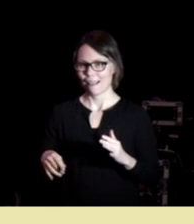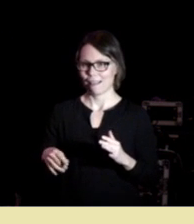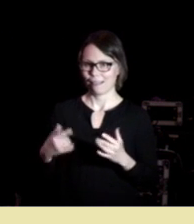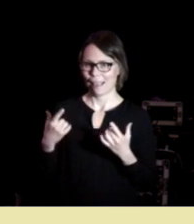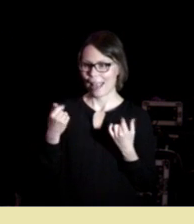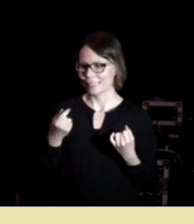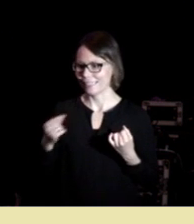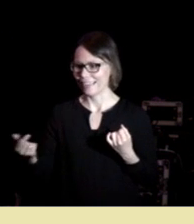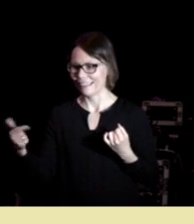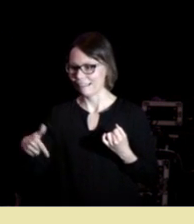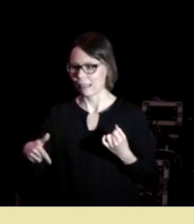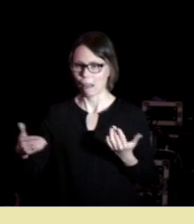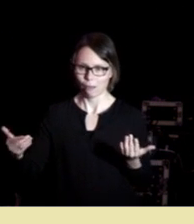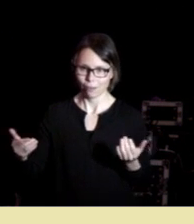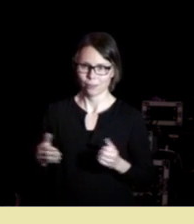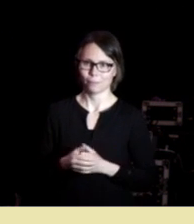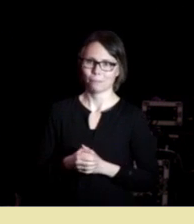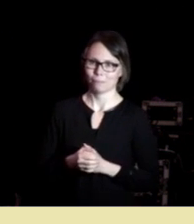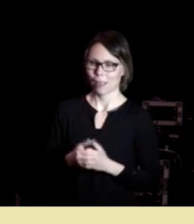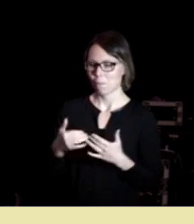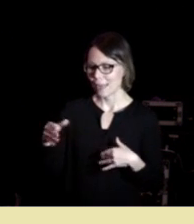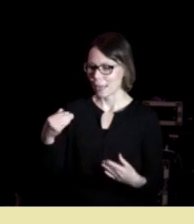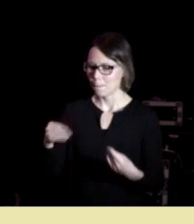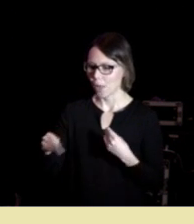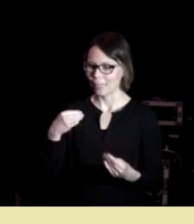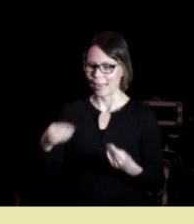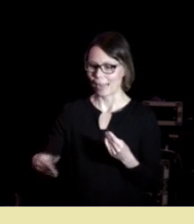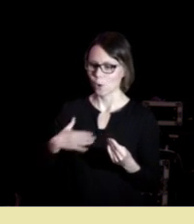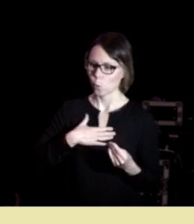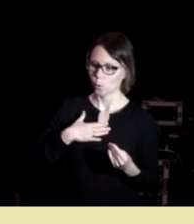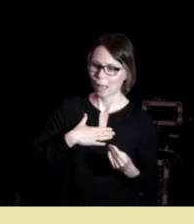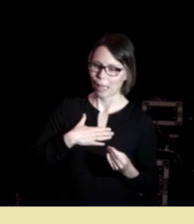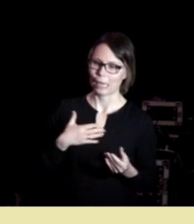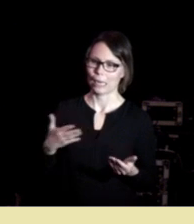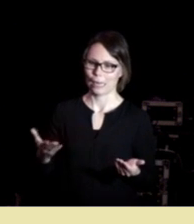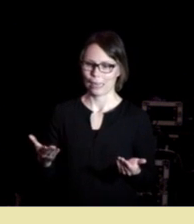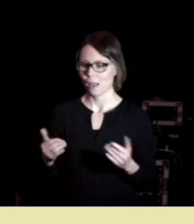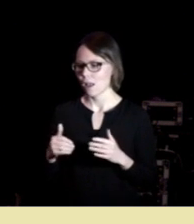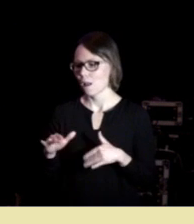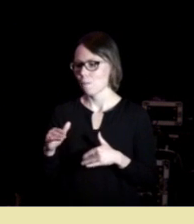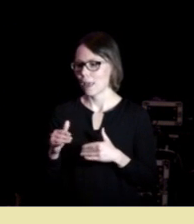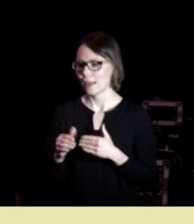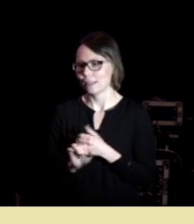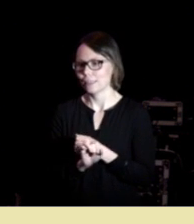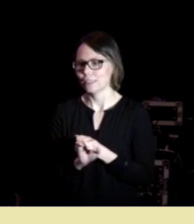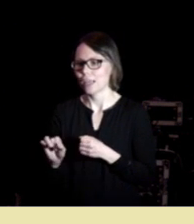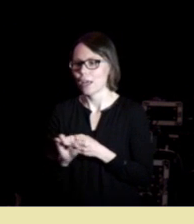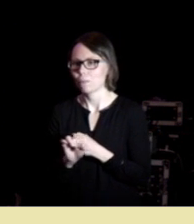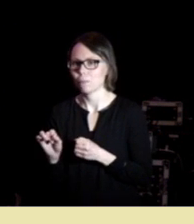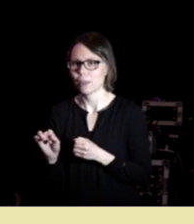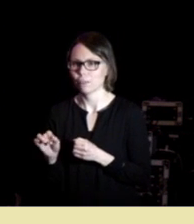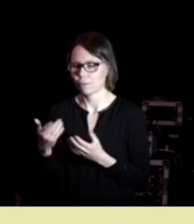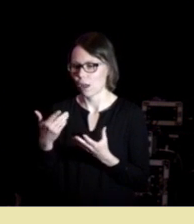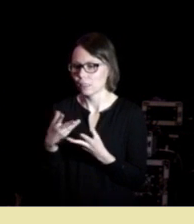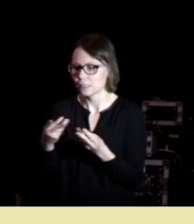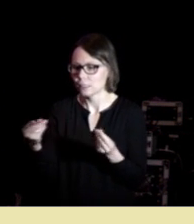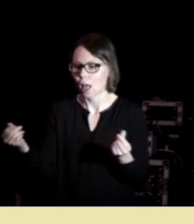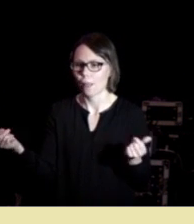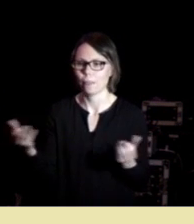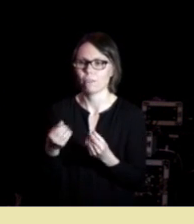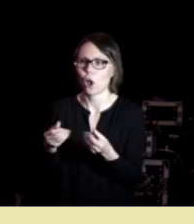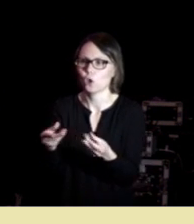diesel. Litt mer materielle goder. Litt mer skjerming for sanden fra ørkenen.